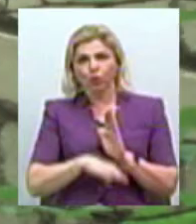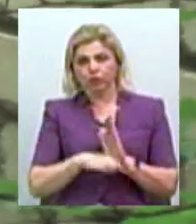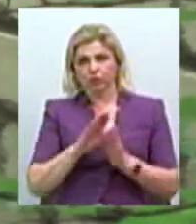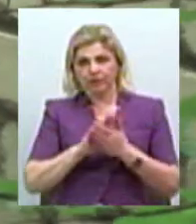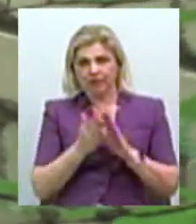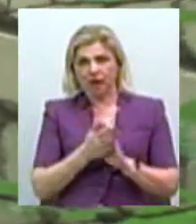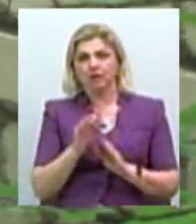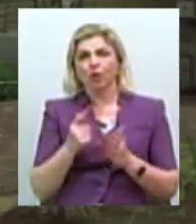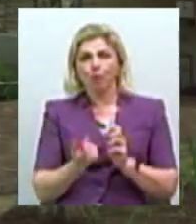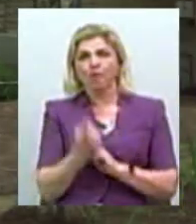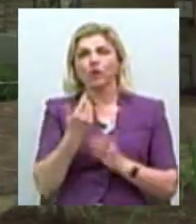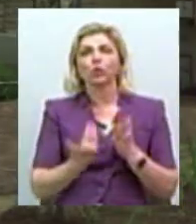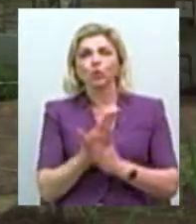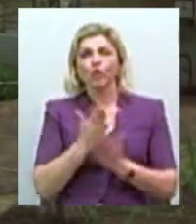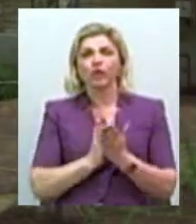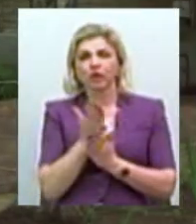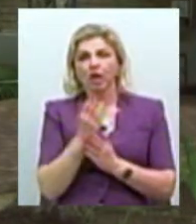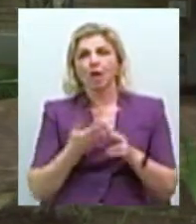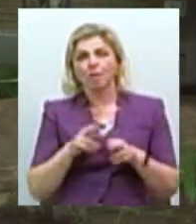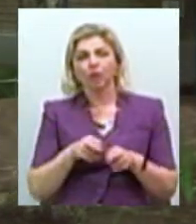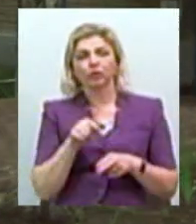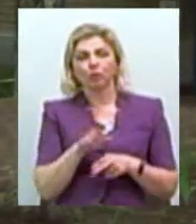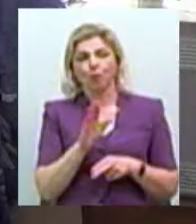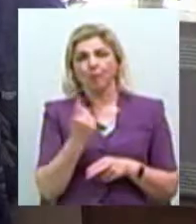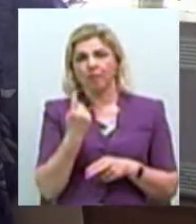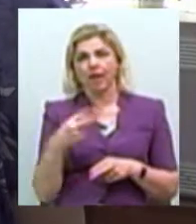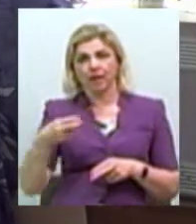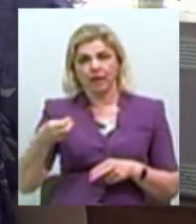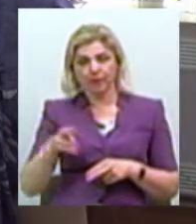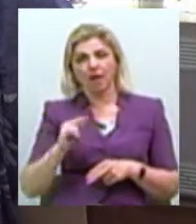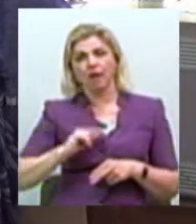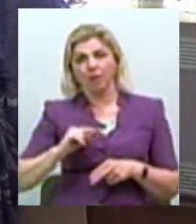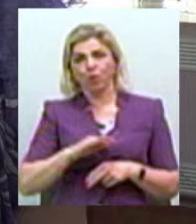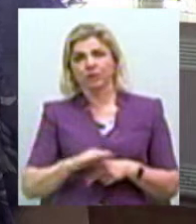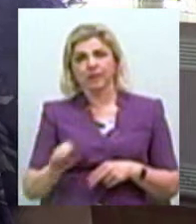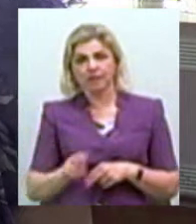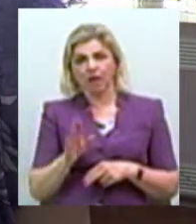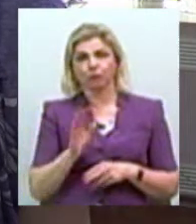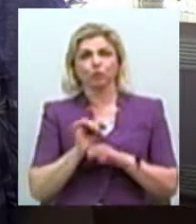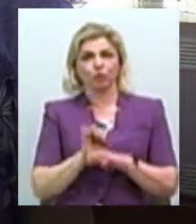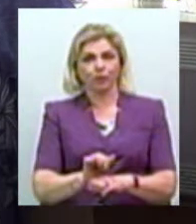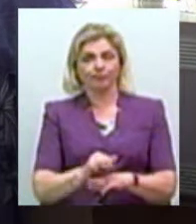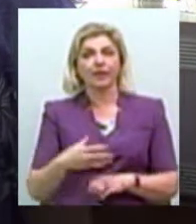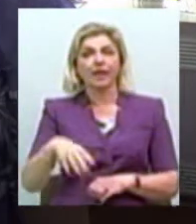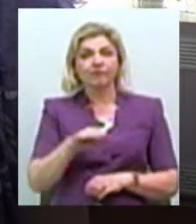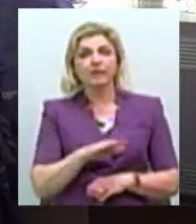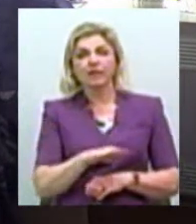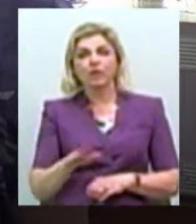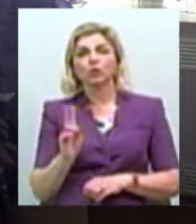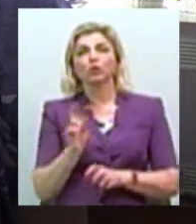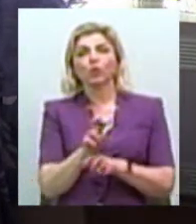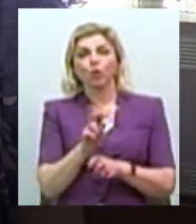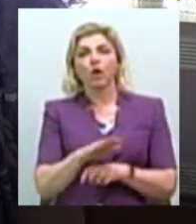тріщини. Тому з 1 липня робота садочку буде призупинена. Всім дітям, які сьогодні відвідують дошкільний